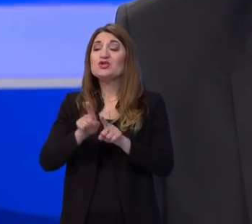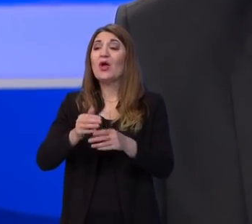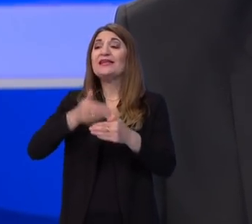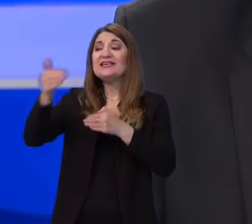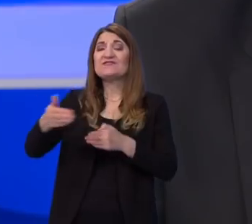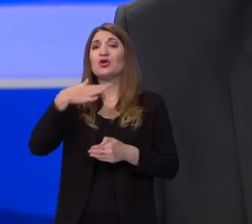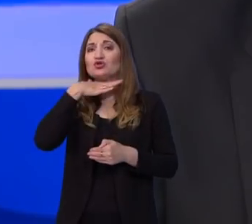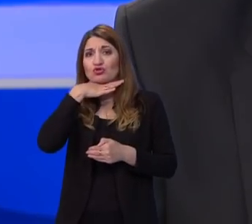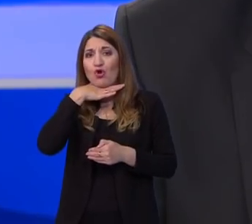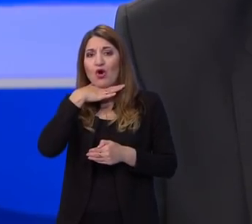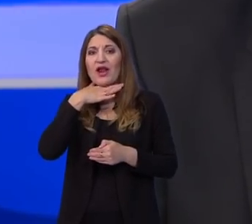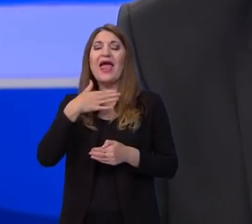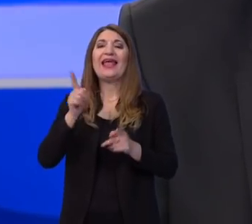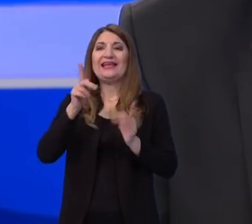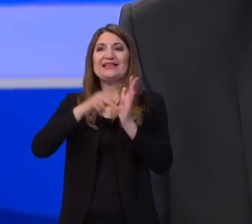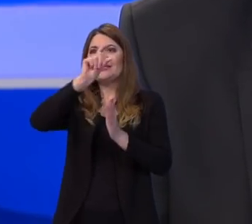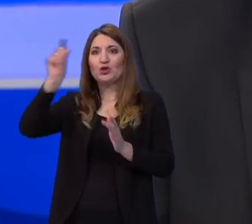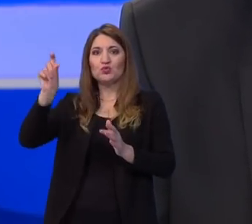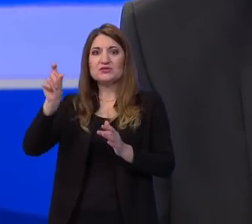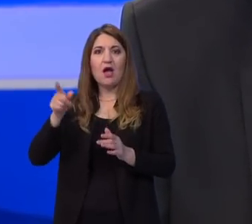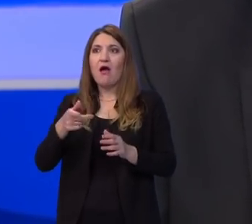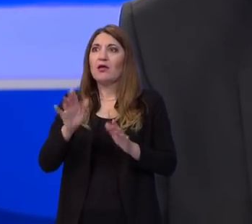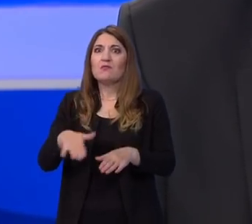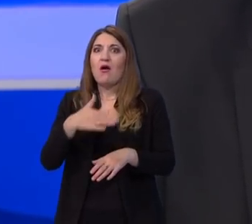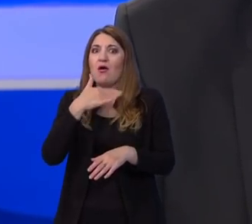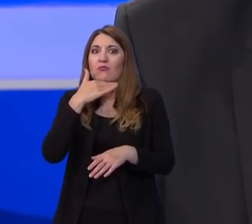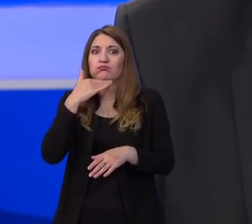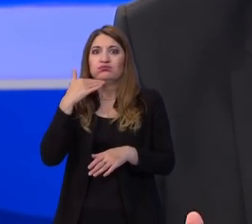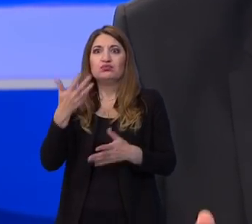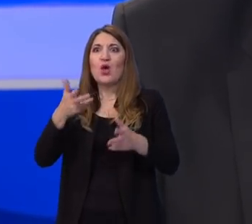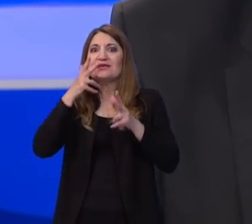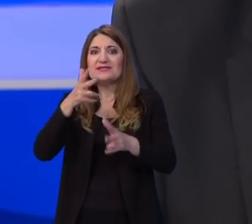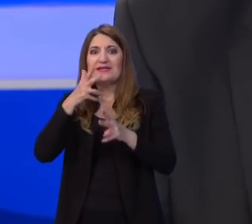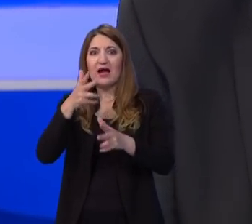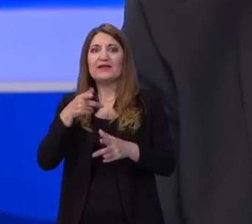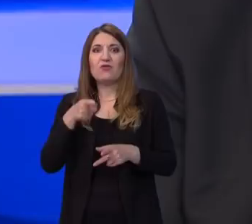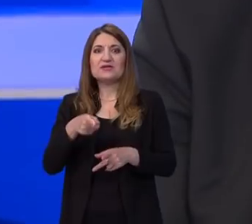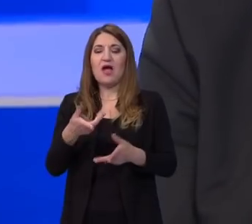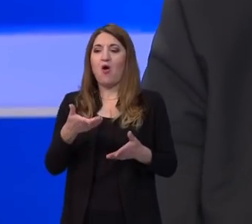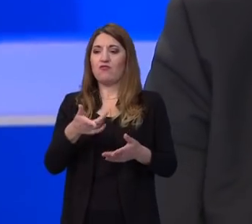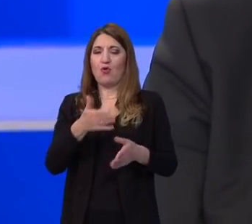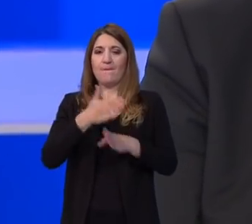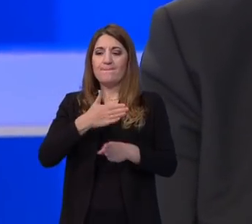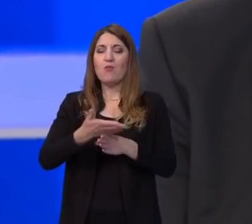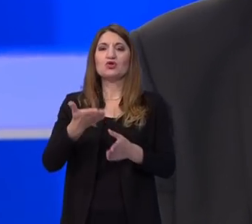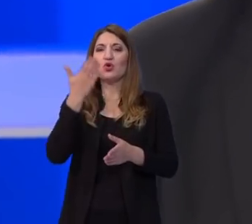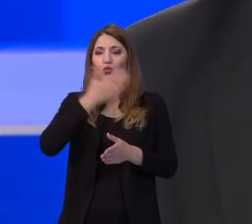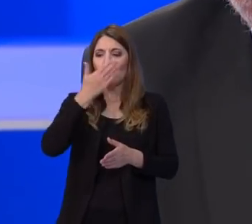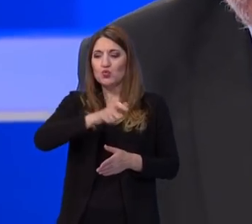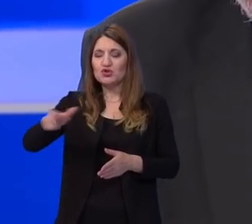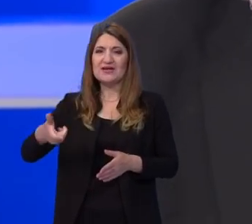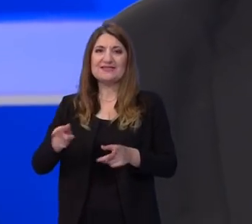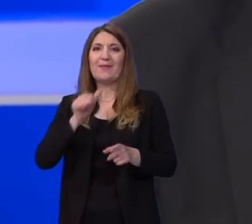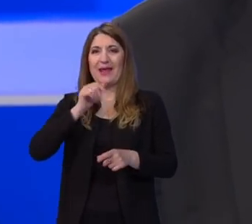škola koje se bave time nikada nisu bile toliko pretrpane zahtjevima za pomoć učenicima, odnosno